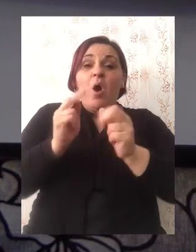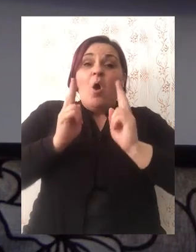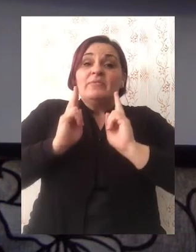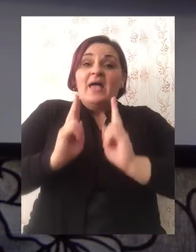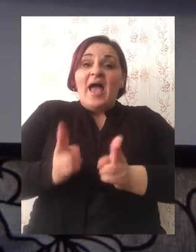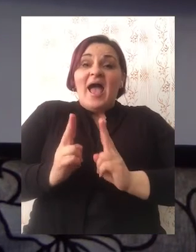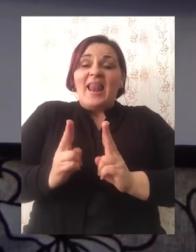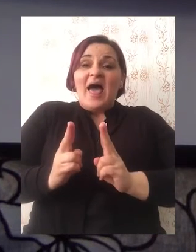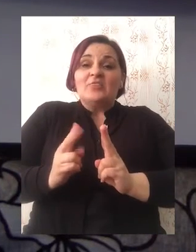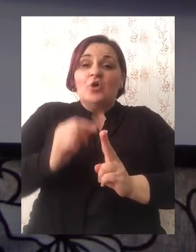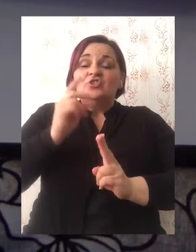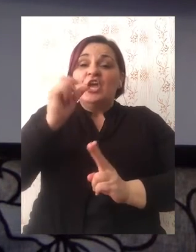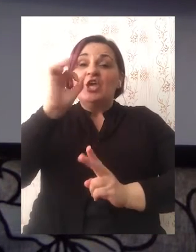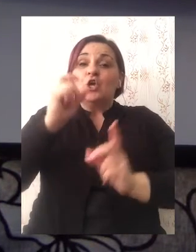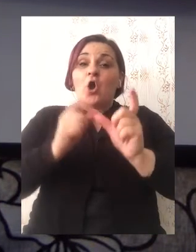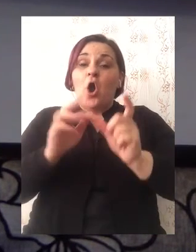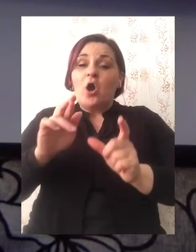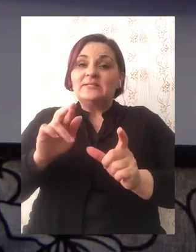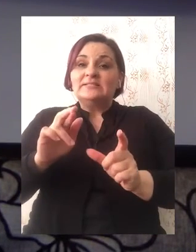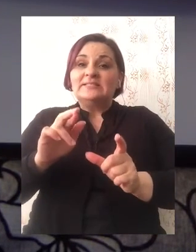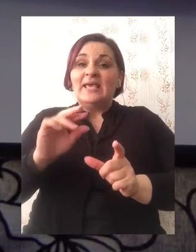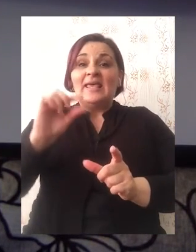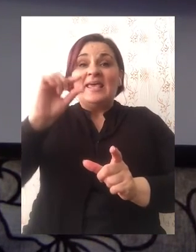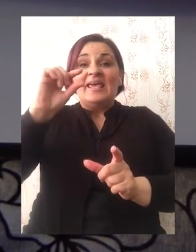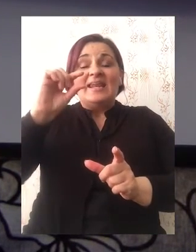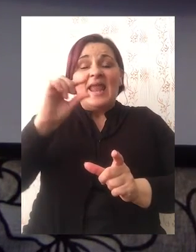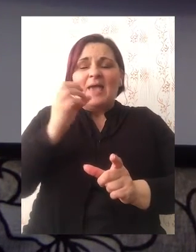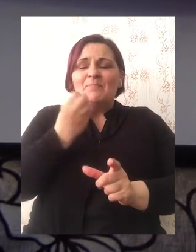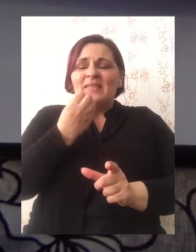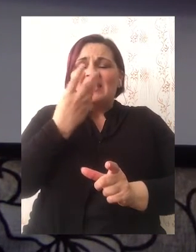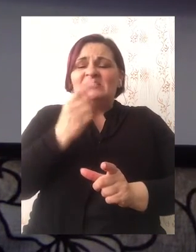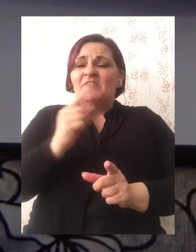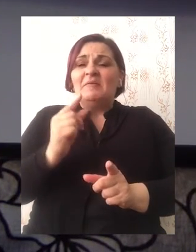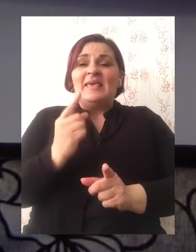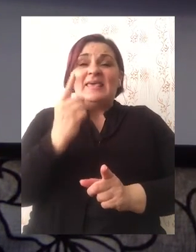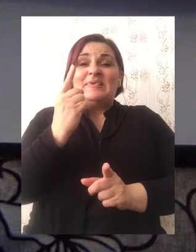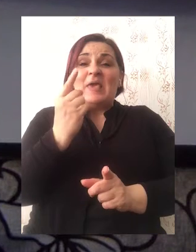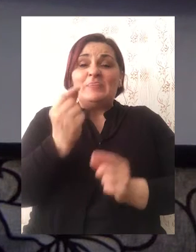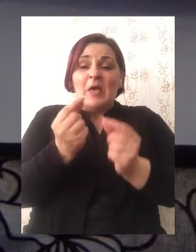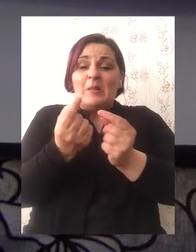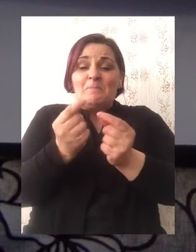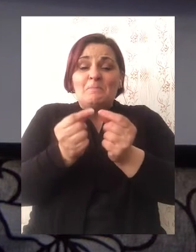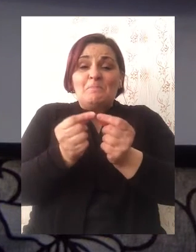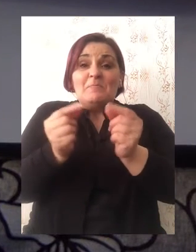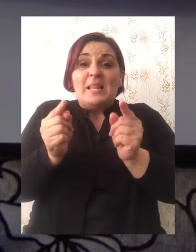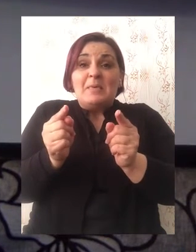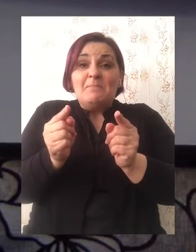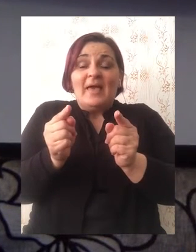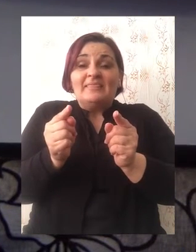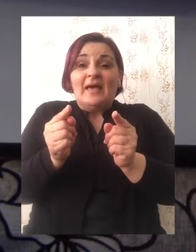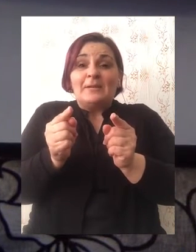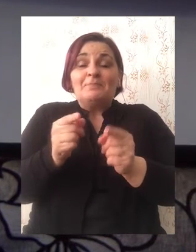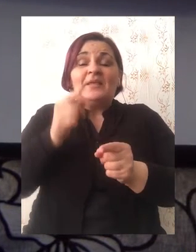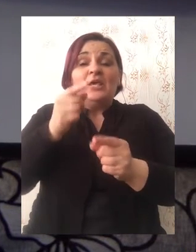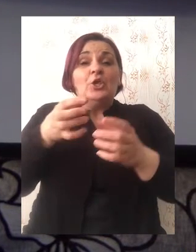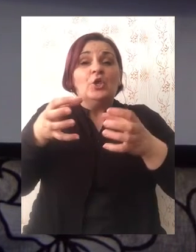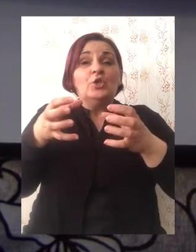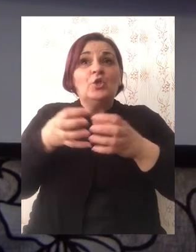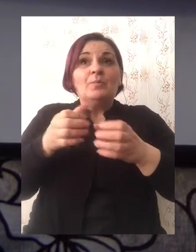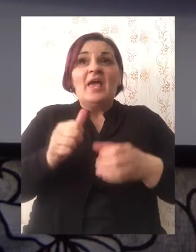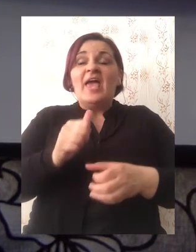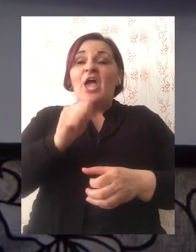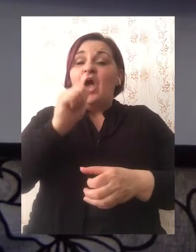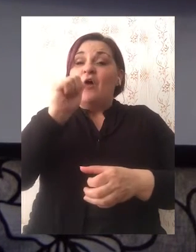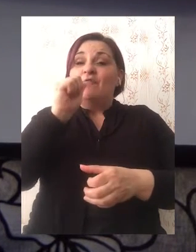hladnoće i rose. Najmanji cvjet je velik samo 1 mm. I spada u grupu